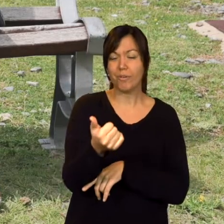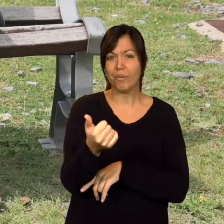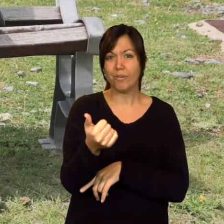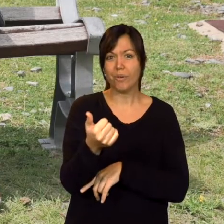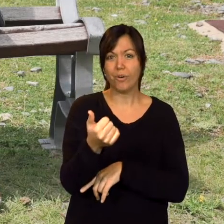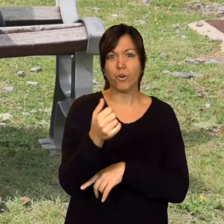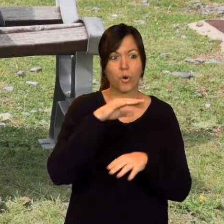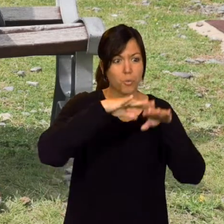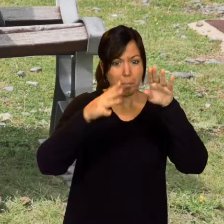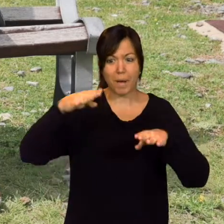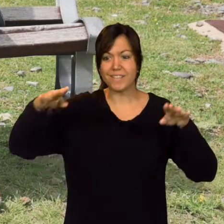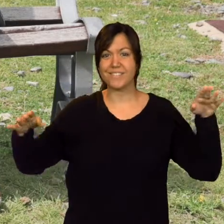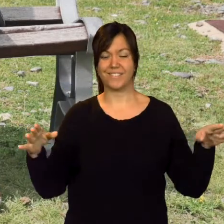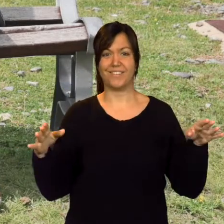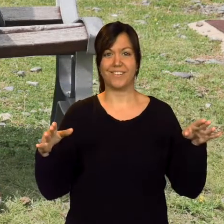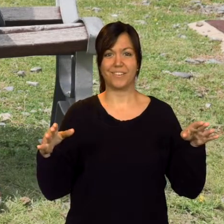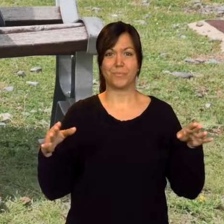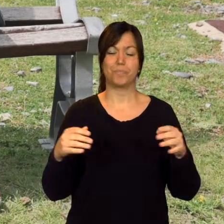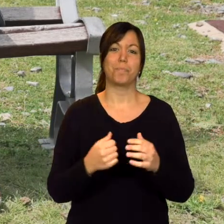sobre el pensatge.